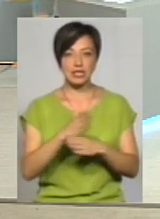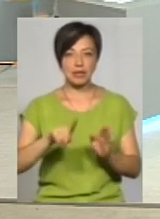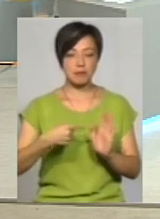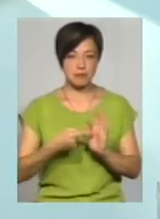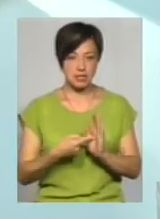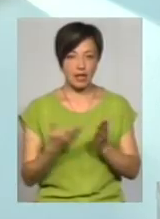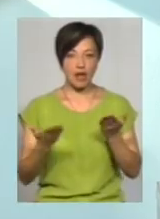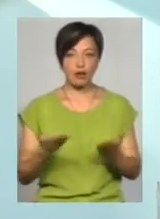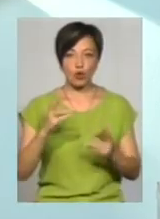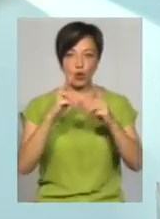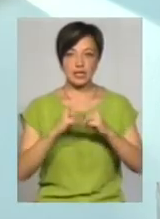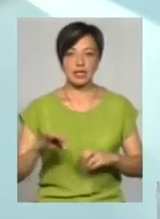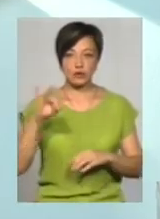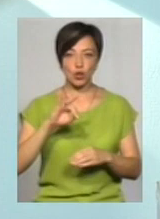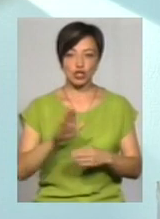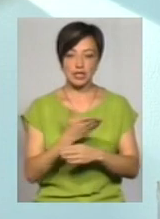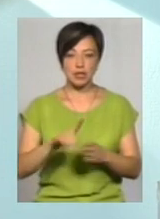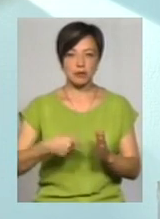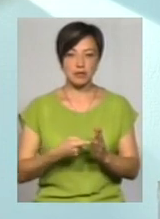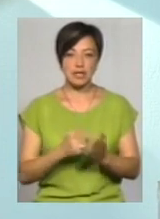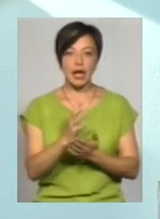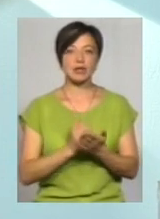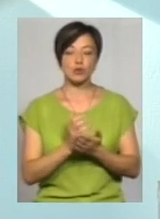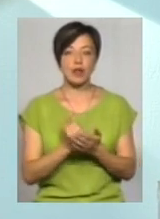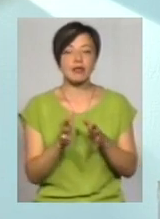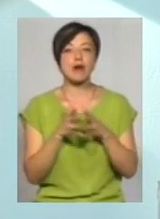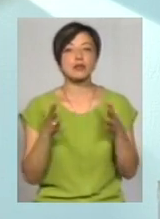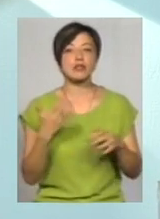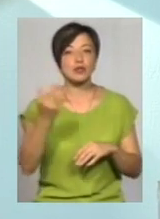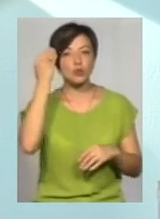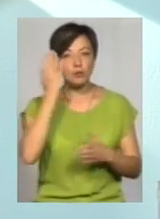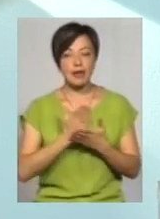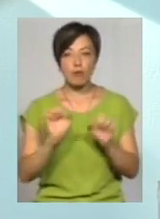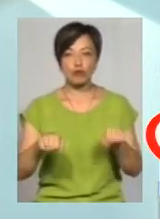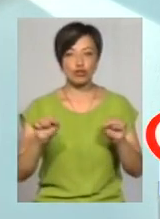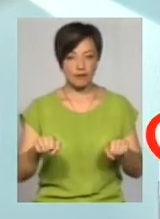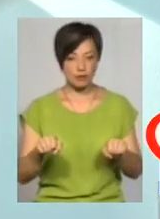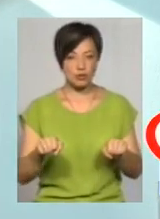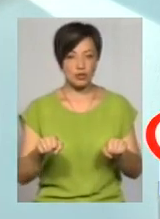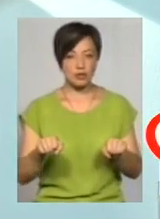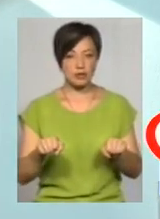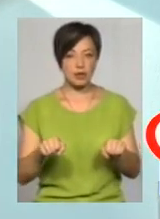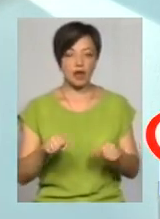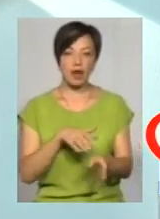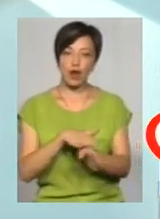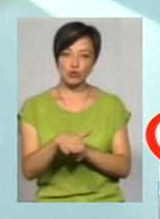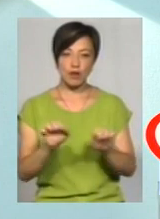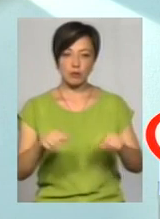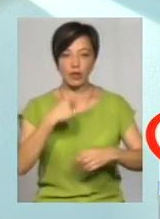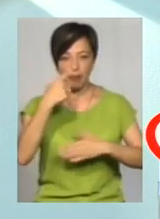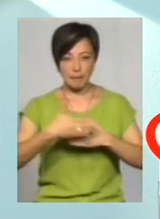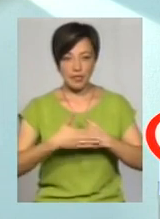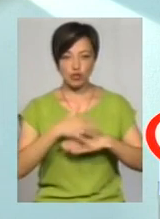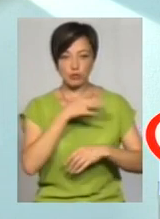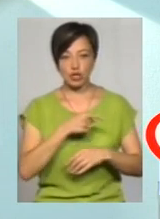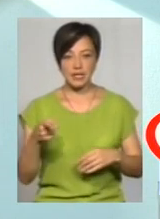Якщо розглядати історичну частину міста як ресурс, які найбільші, на вашу думку, є можливості, які можна реалізувати в найближчий